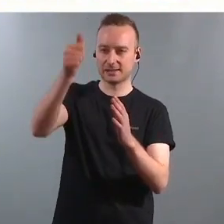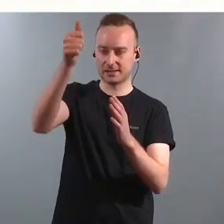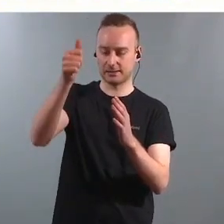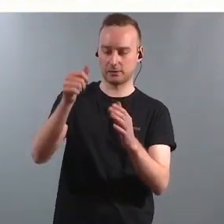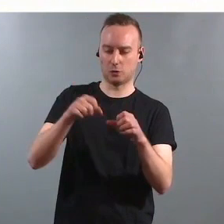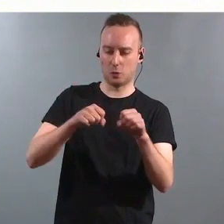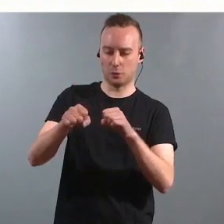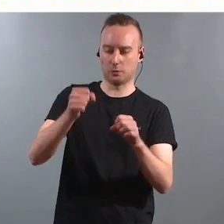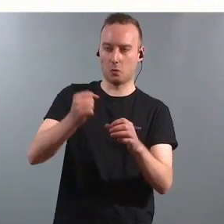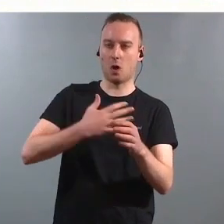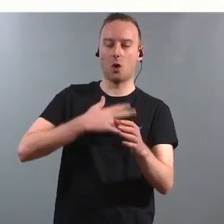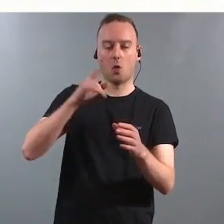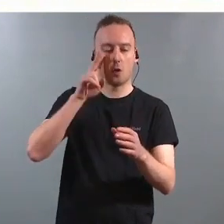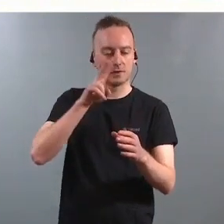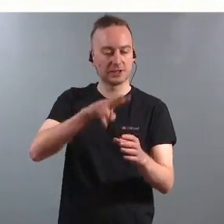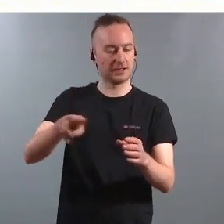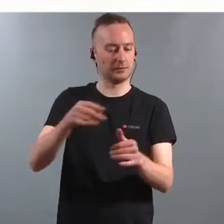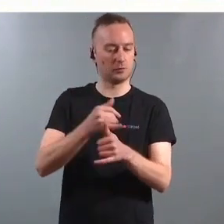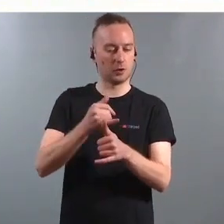hvordan de oppfyller disse rettighetene.